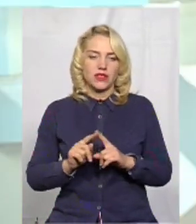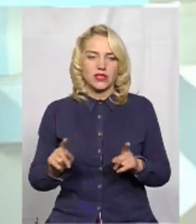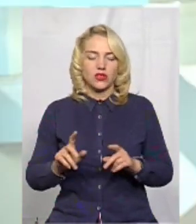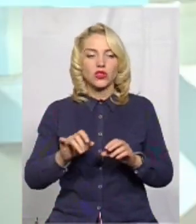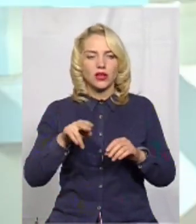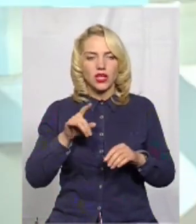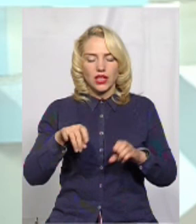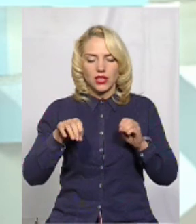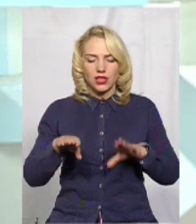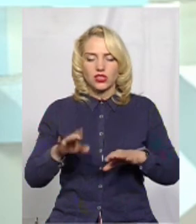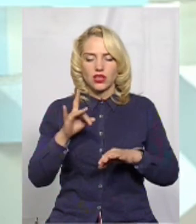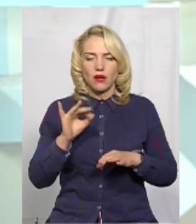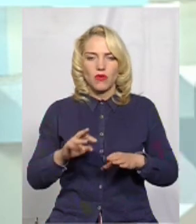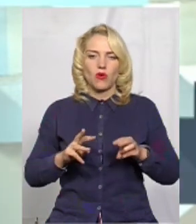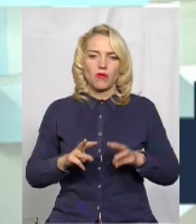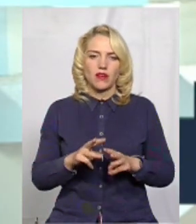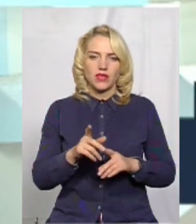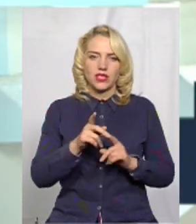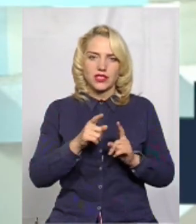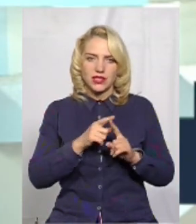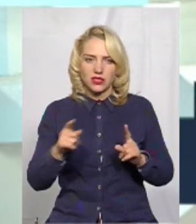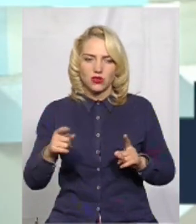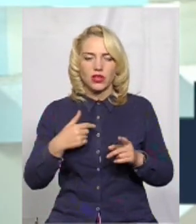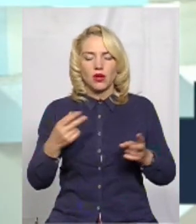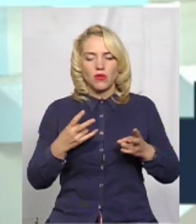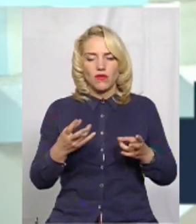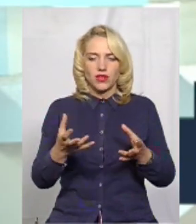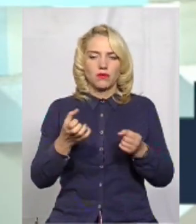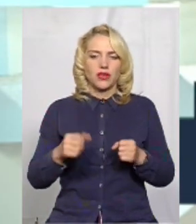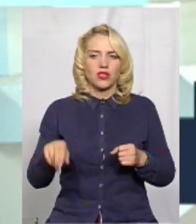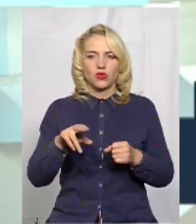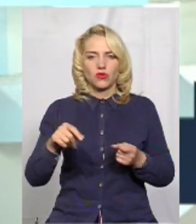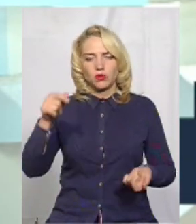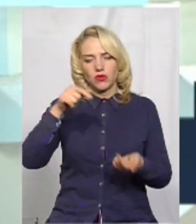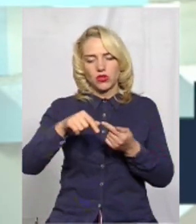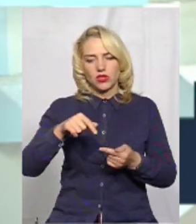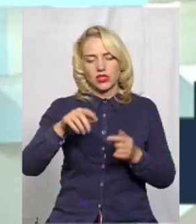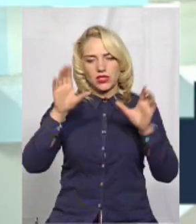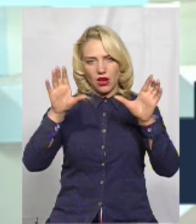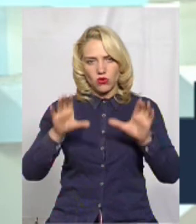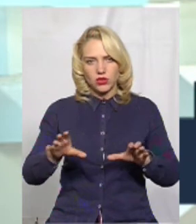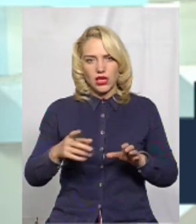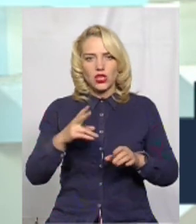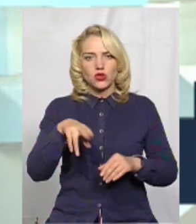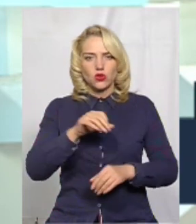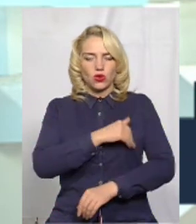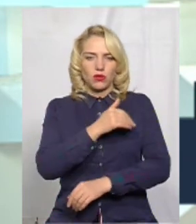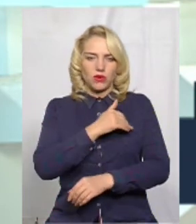Рішення про опалювальний сезон ми мусимо прийняти, відповідно, до чинного законодавства від температурного режиму. І,